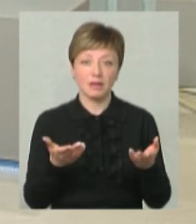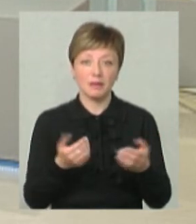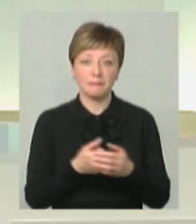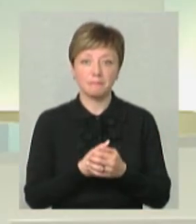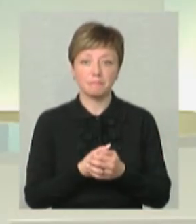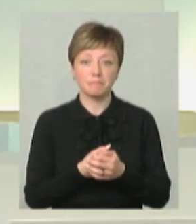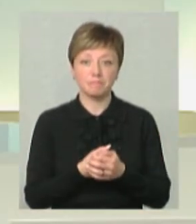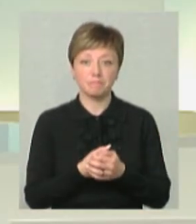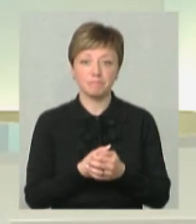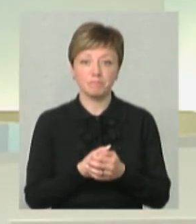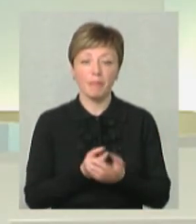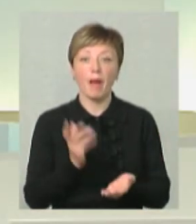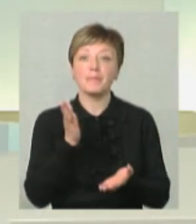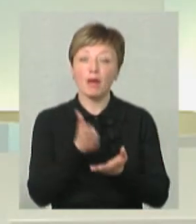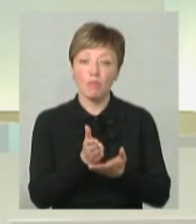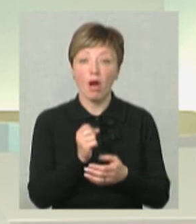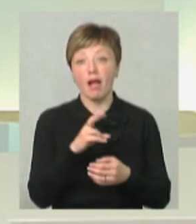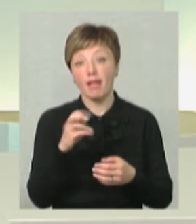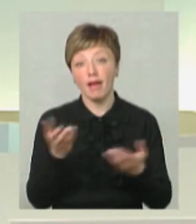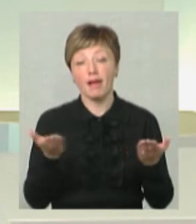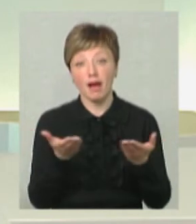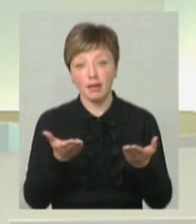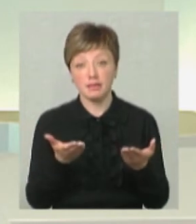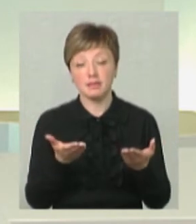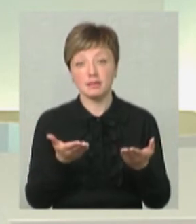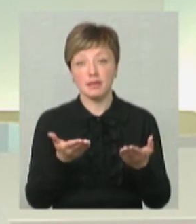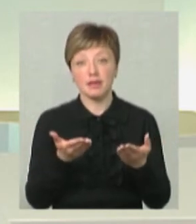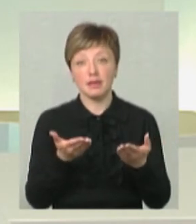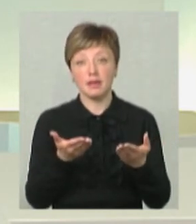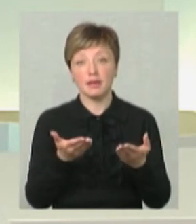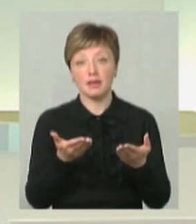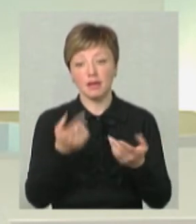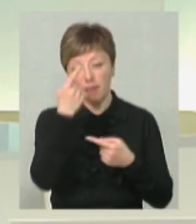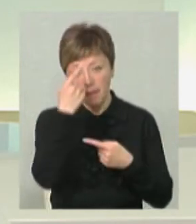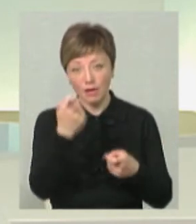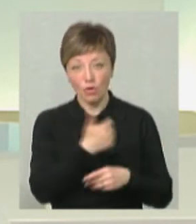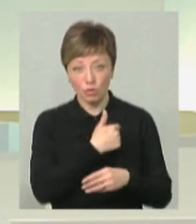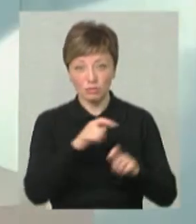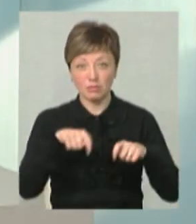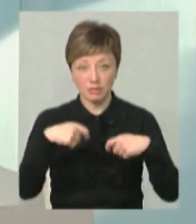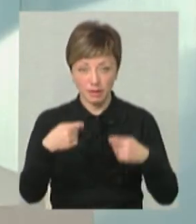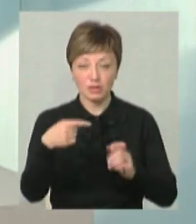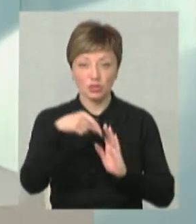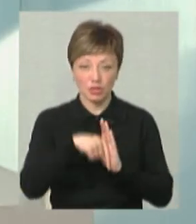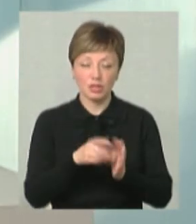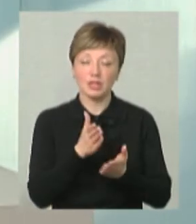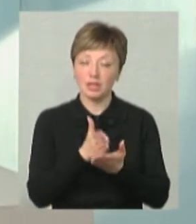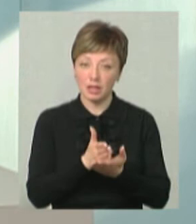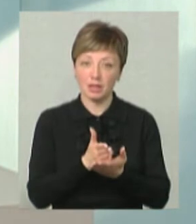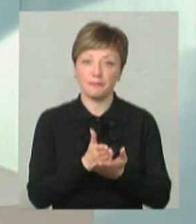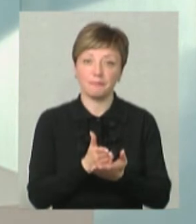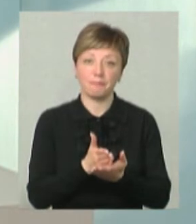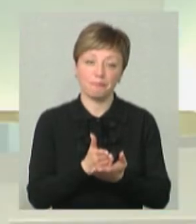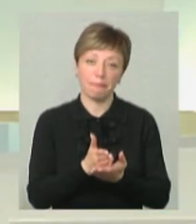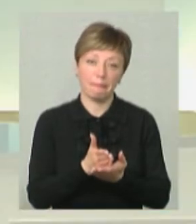напряму, але якісь меседжі, які доносяться, так, вони можуть